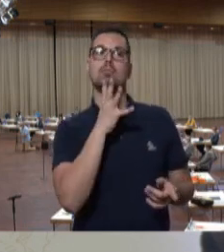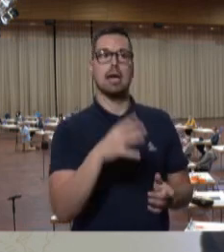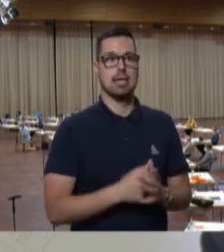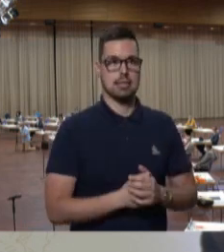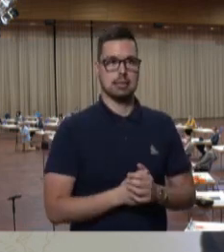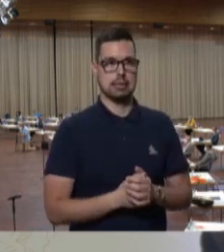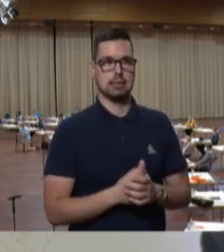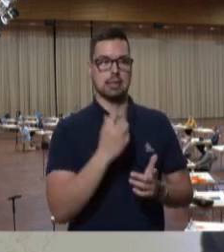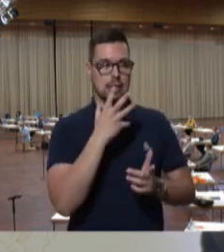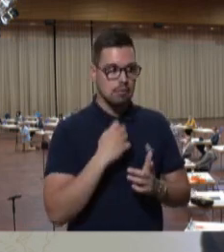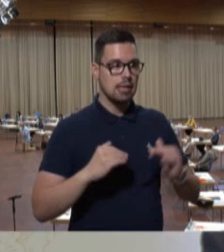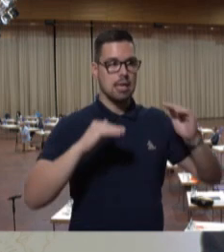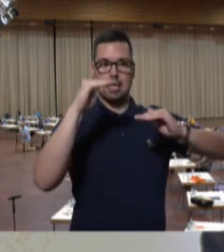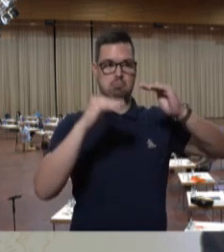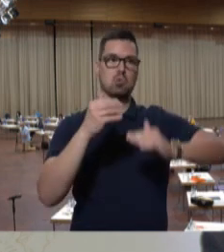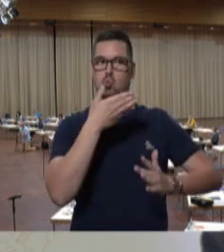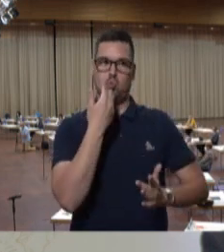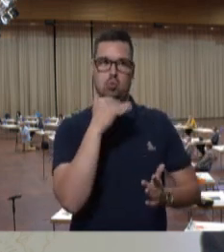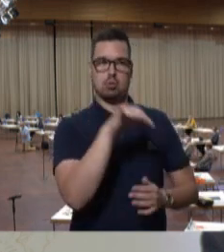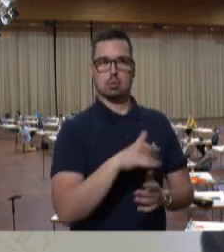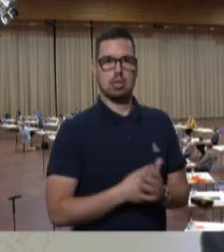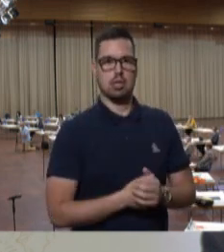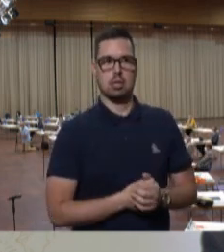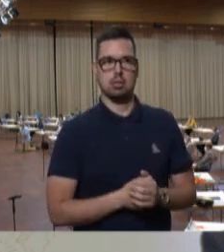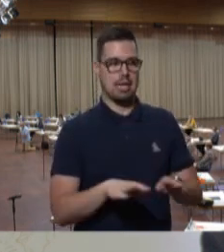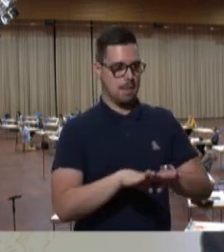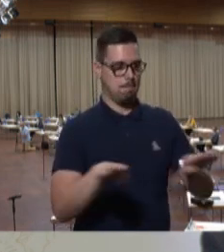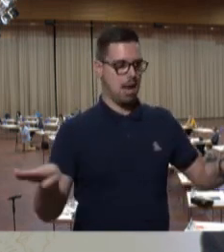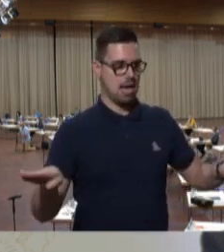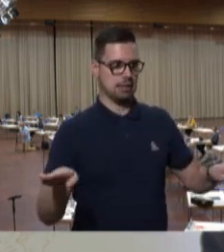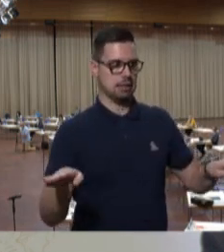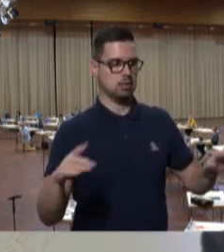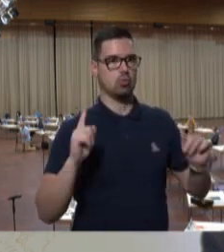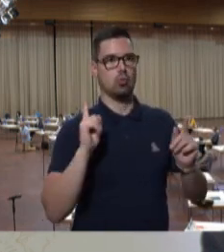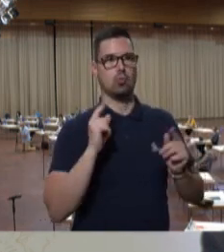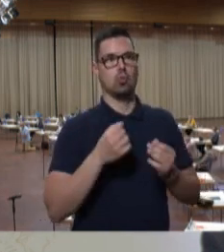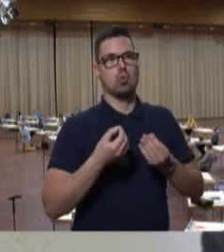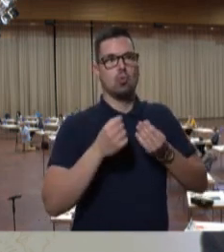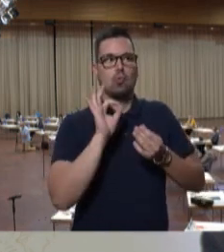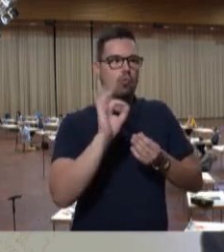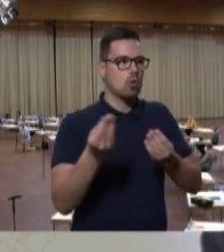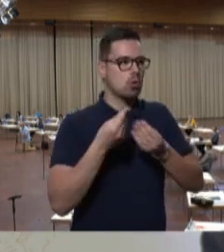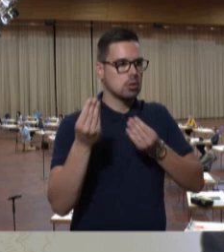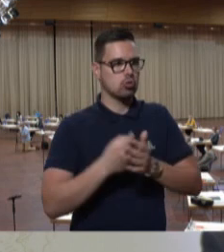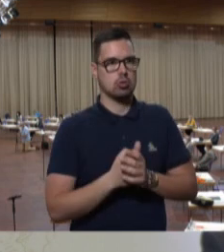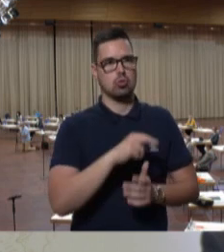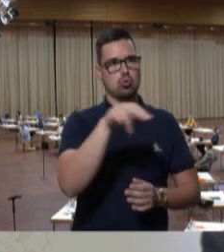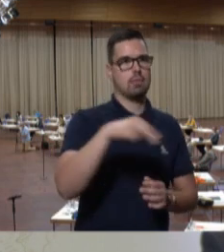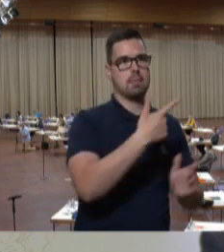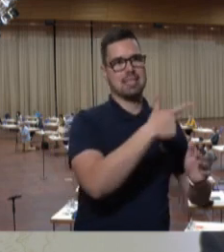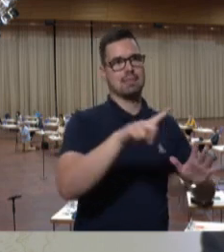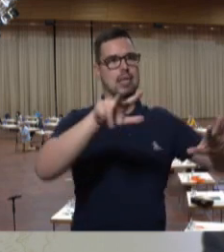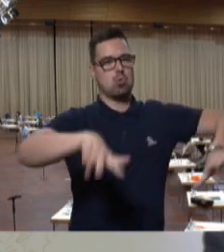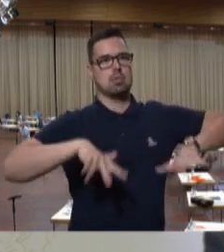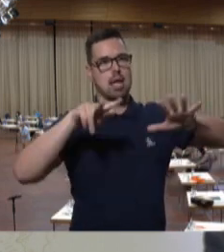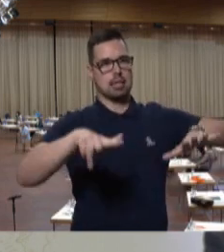Wille zur Gleichberechtigung überhaupt nicht erkennbar ist, dann fehlt die Basis für eine ernsthafte Debatte. Im November 2018 ging es